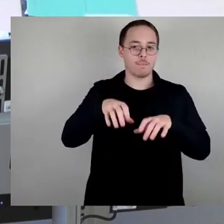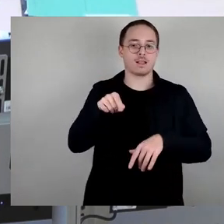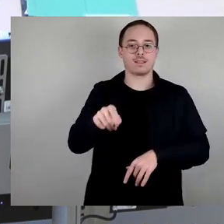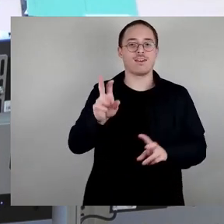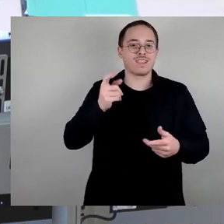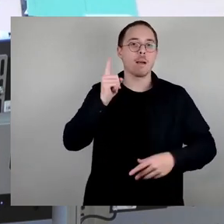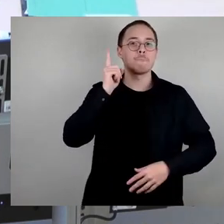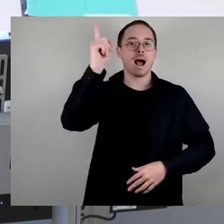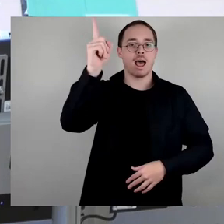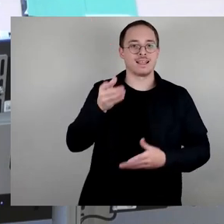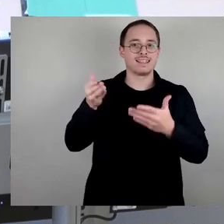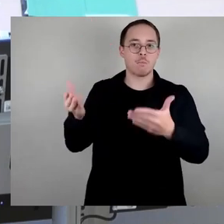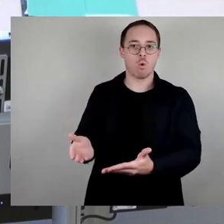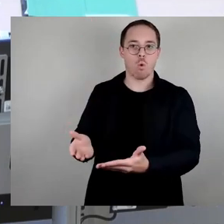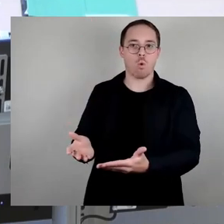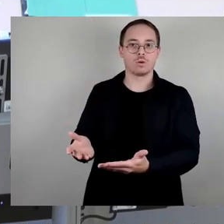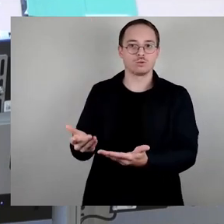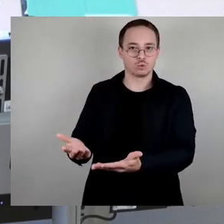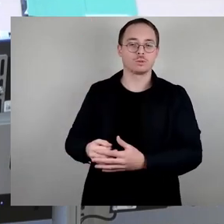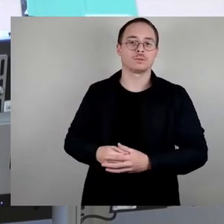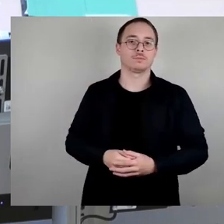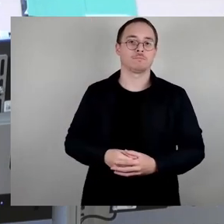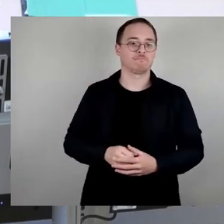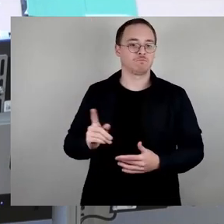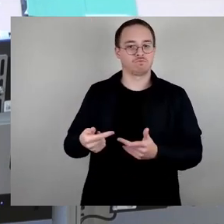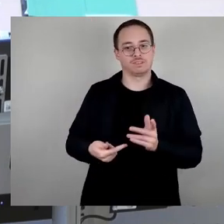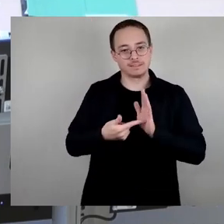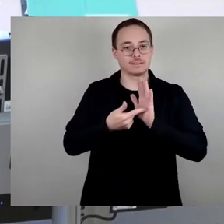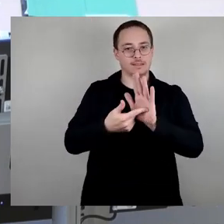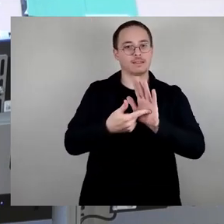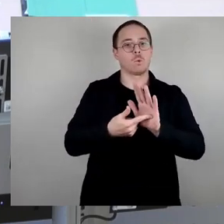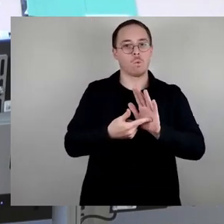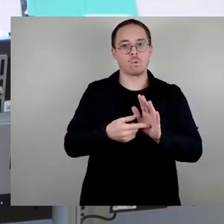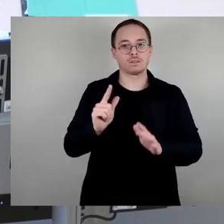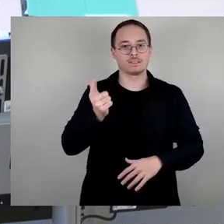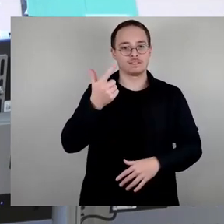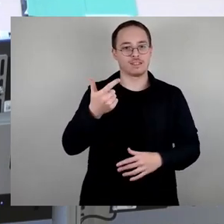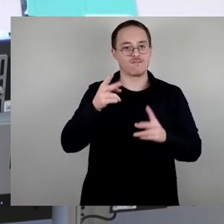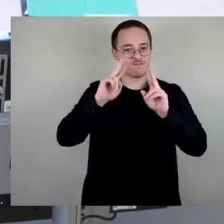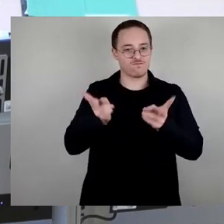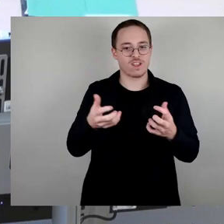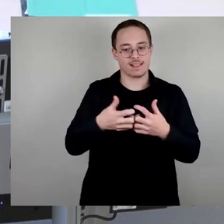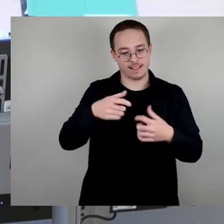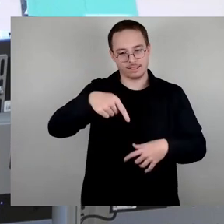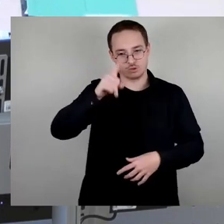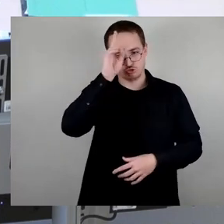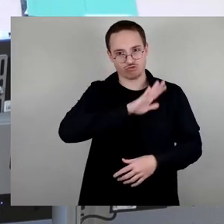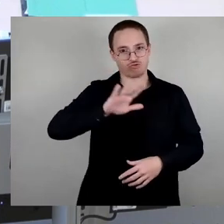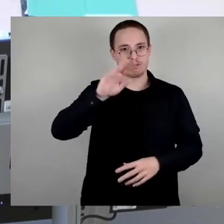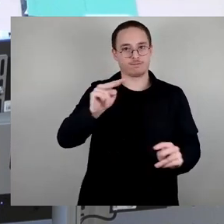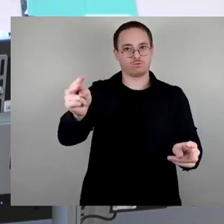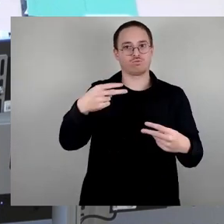Erinnerungsgeschichte des Zweiten Weltkrieges markiert. Seit 1945 ist der 13. Februar einer der wichtigsten